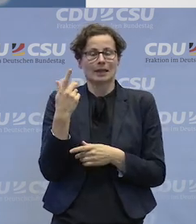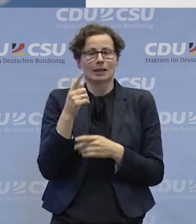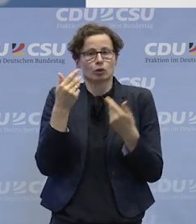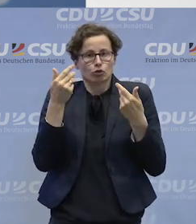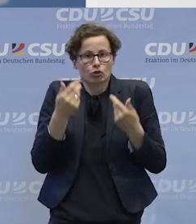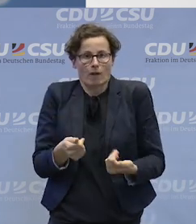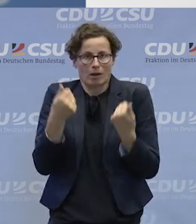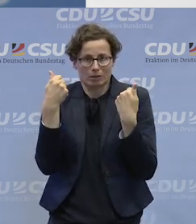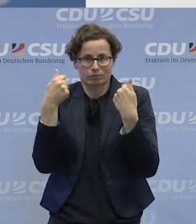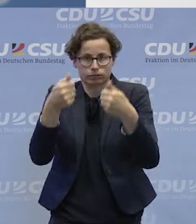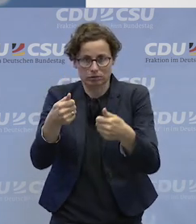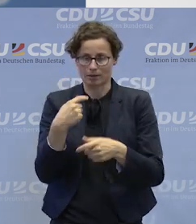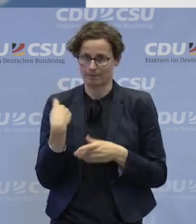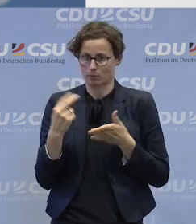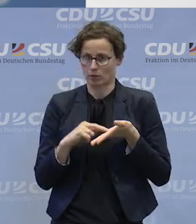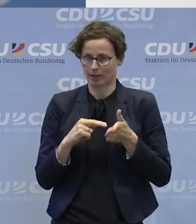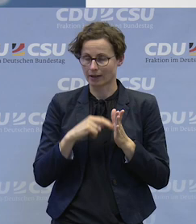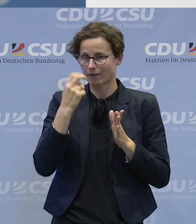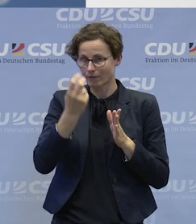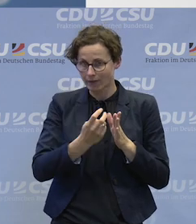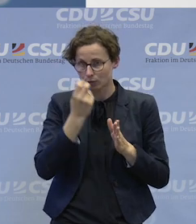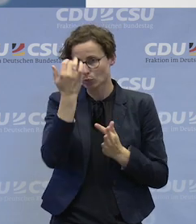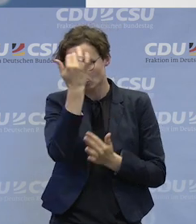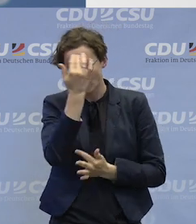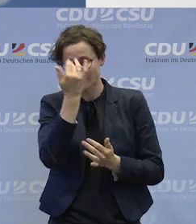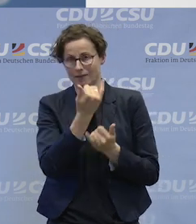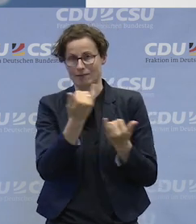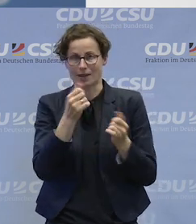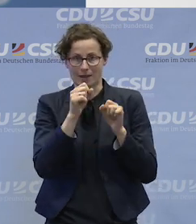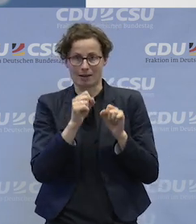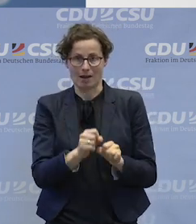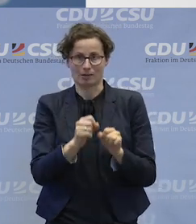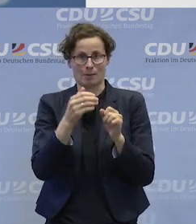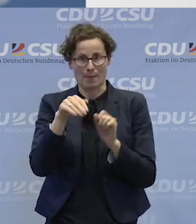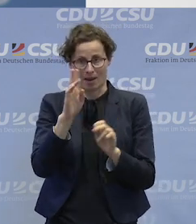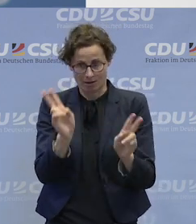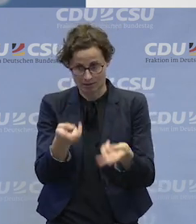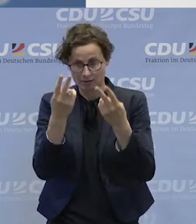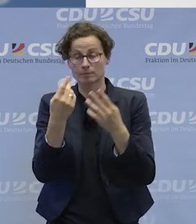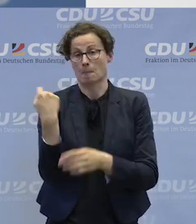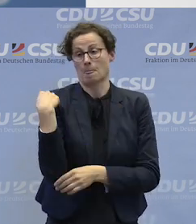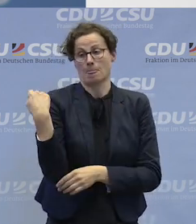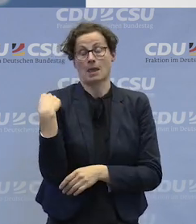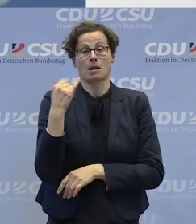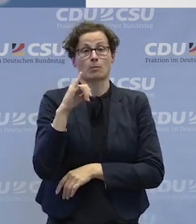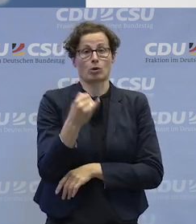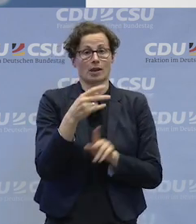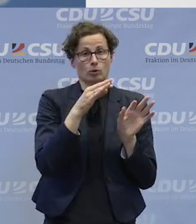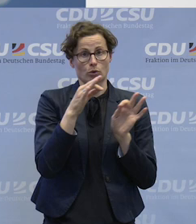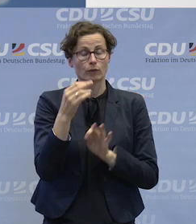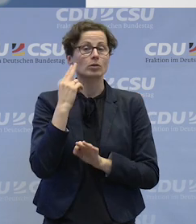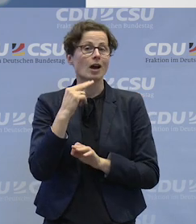versuchen auch dort anzuknüpfen. Wir hatten jetzt in den vergangenen Jahren das Projekt Wirtschaft inklusiv, wo wir uns ganz konkret bemüht haben,